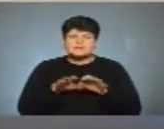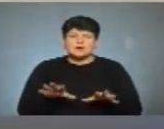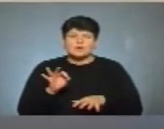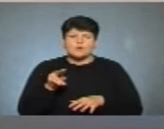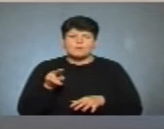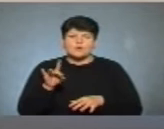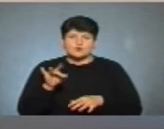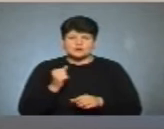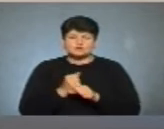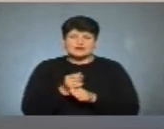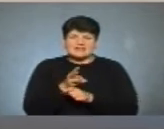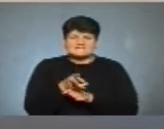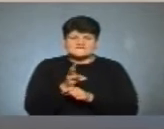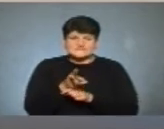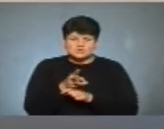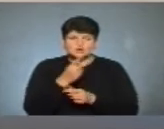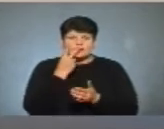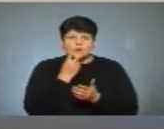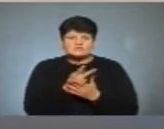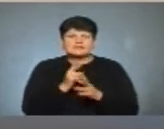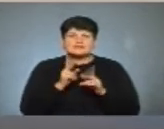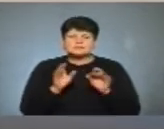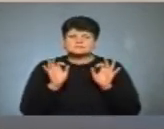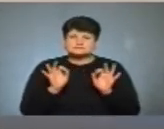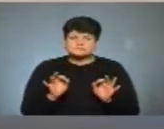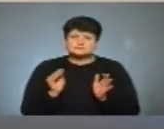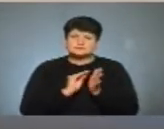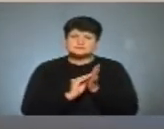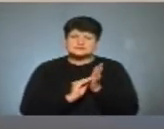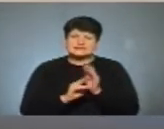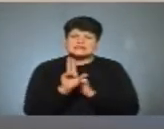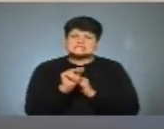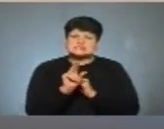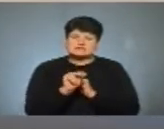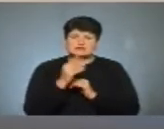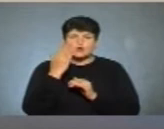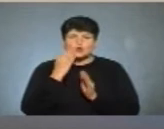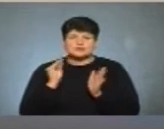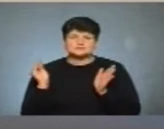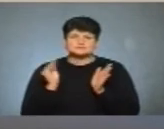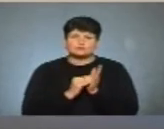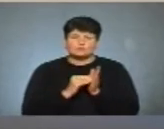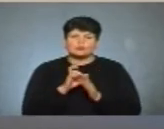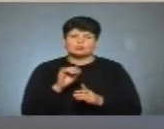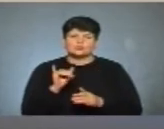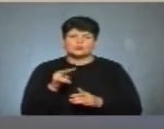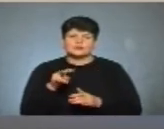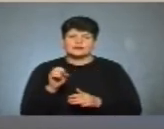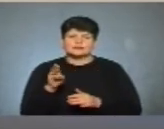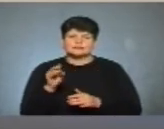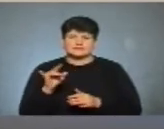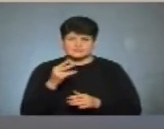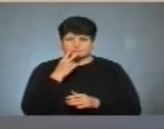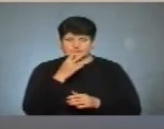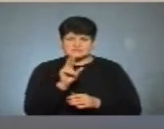створила відео, в якому показала, як потрібно писати цифри, коли заповнюєш бюлетень. Дивимося, цифри